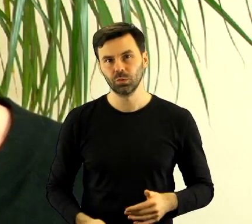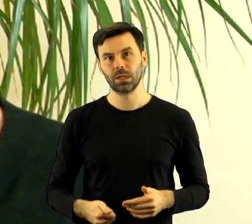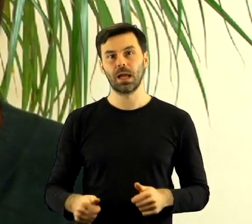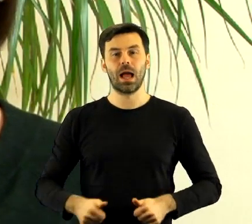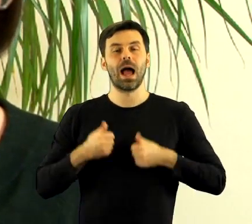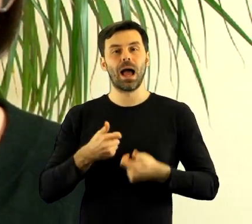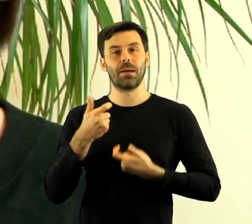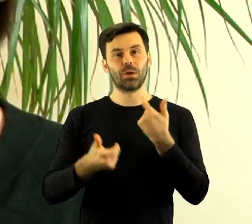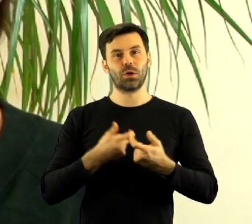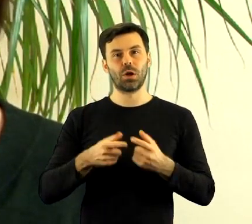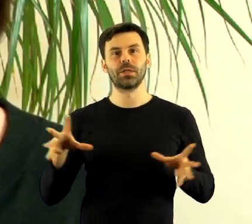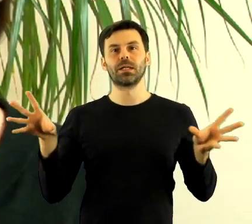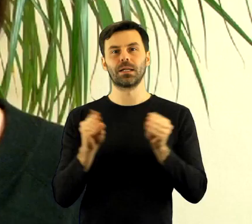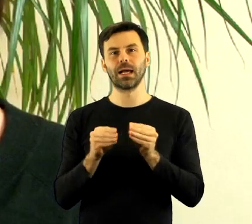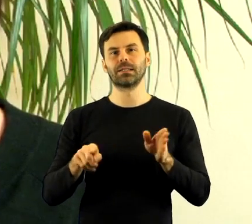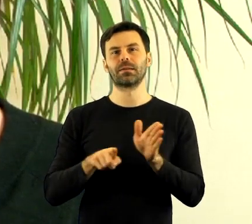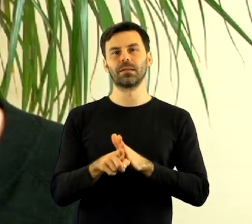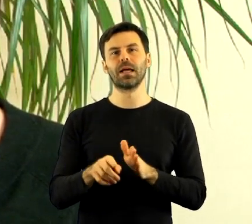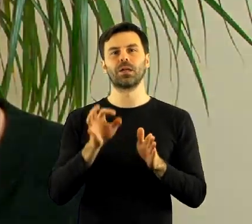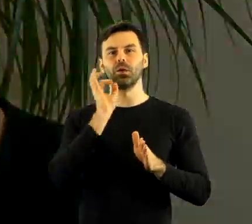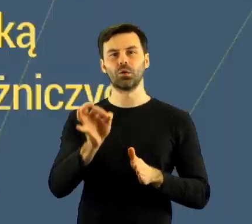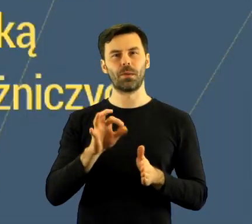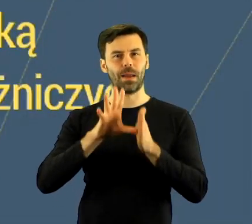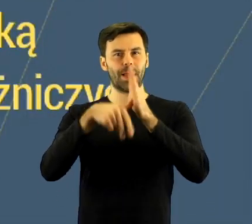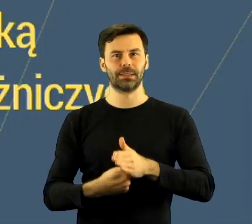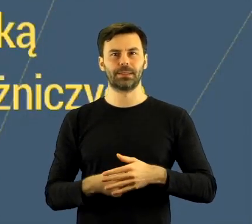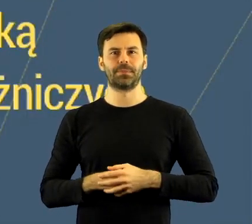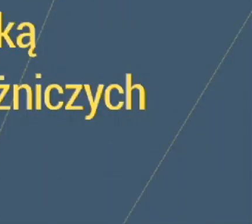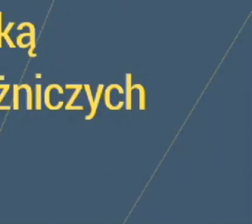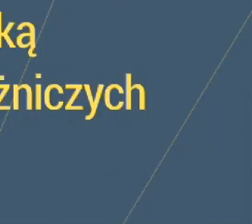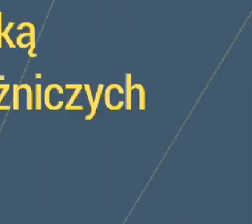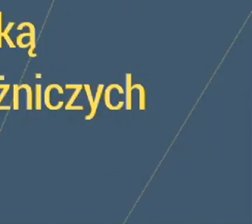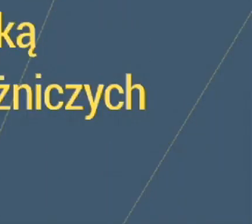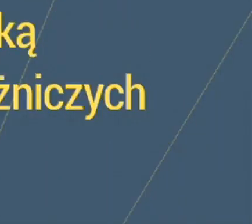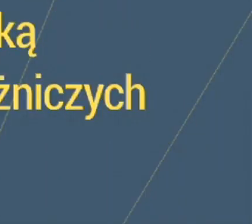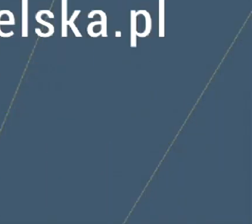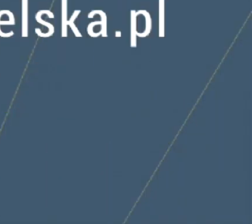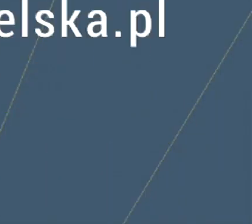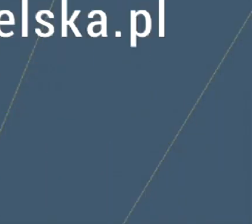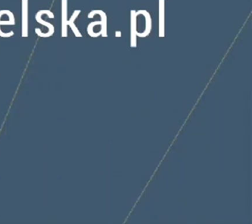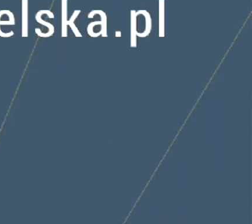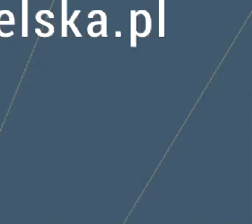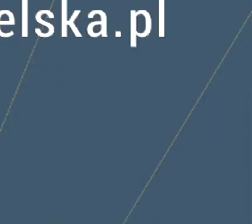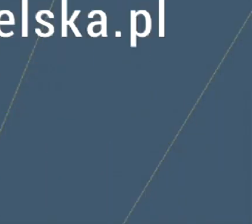wspólnie robili coś dla dobra naszej tej małej ojczyzny. Dziękuje. Dziękuje. Dziękuje.